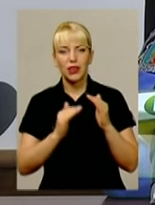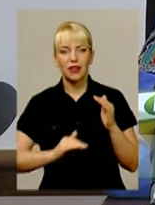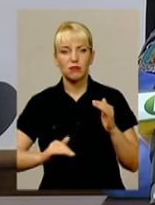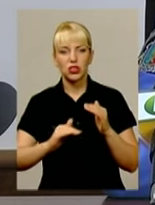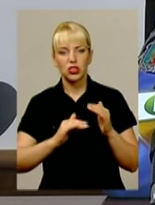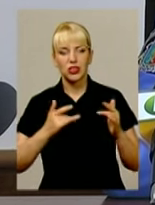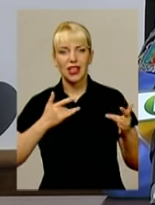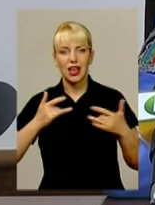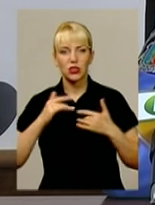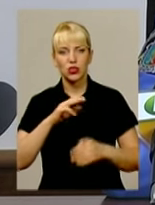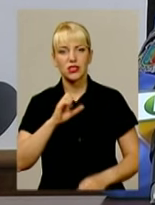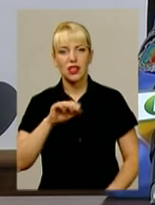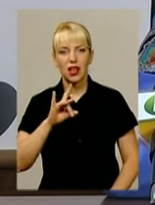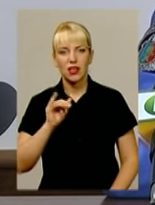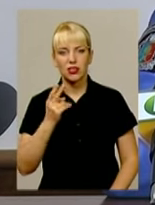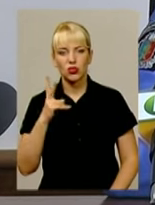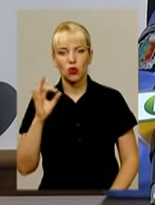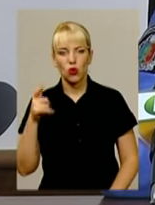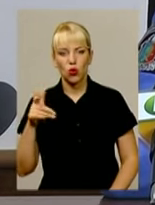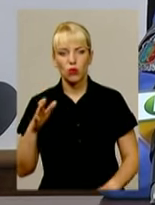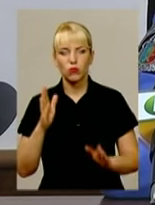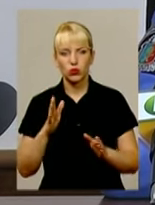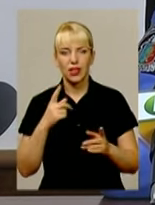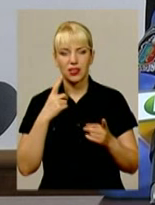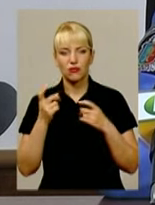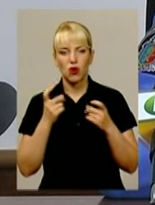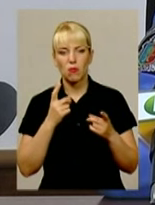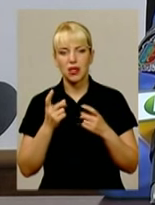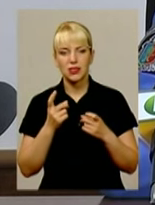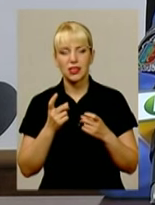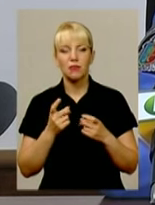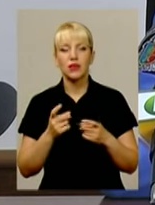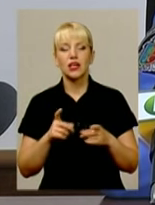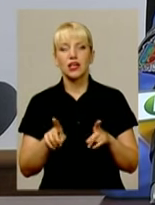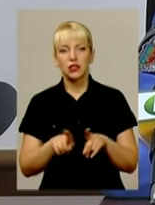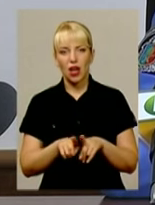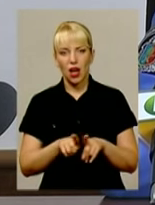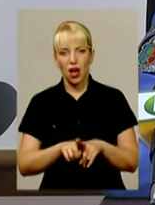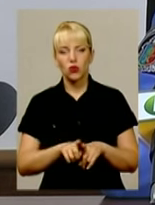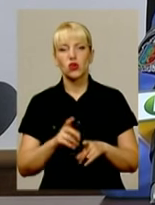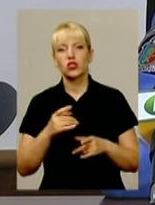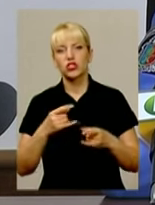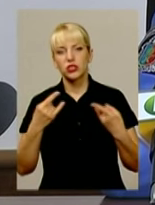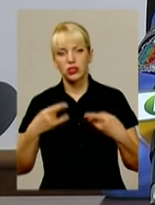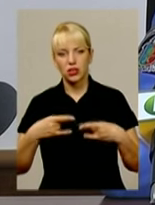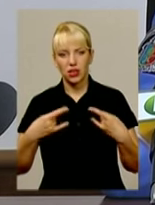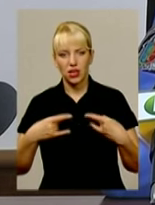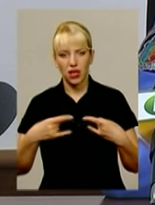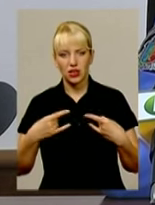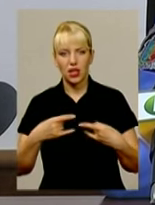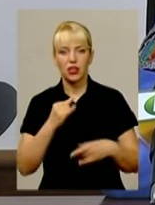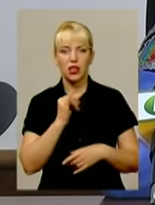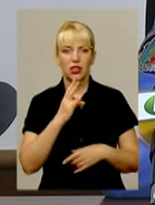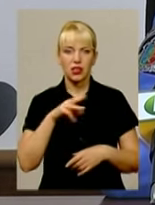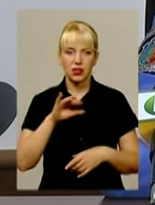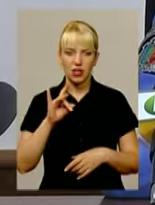академічного театру Старицького також буде інформація. Ну і, звісно, засоби масової інформації, я бачив, і телеканал «Інтер»